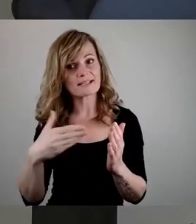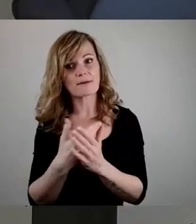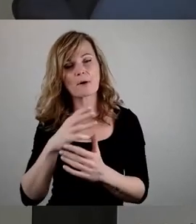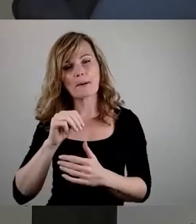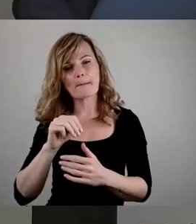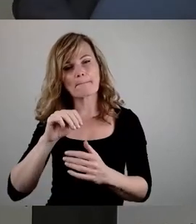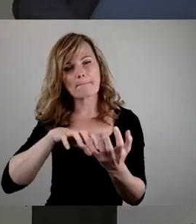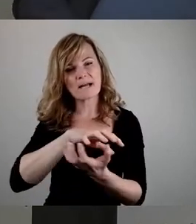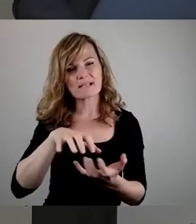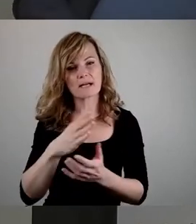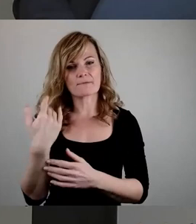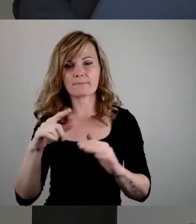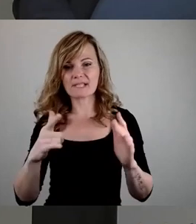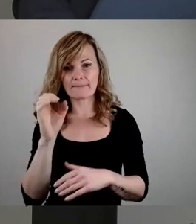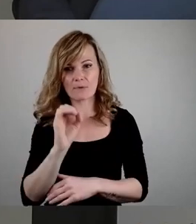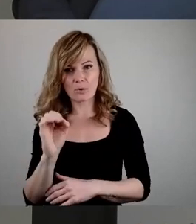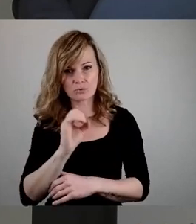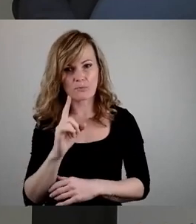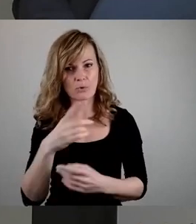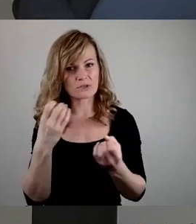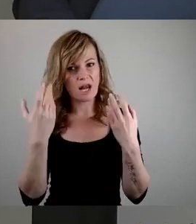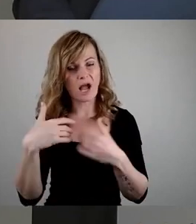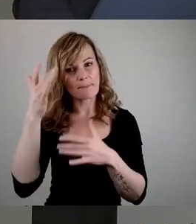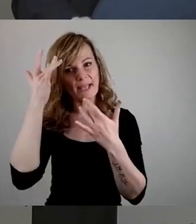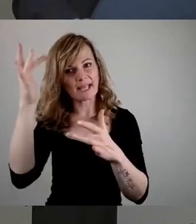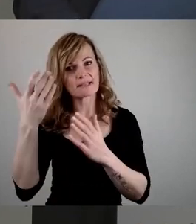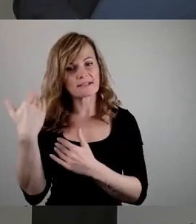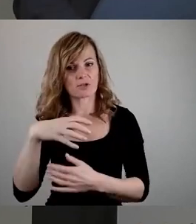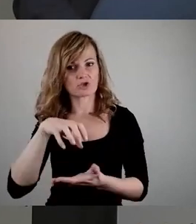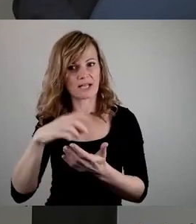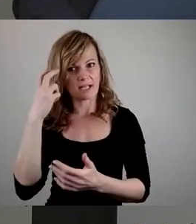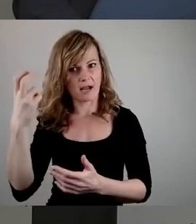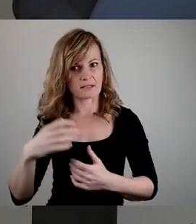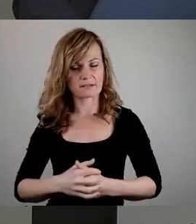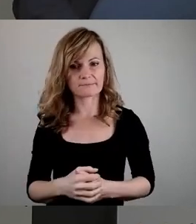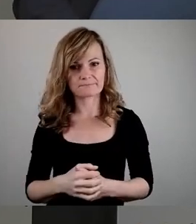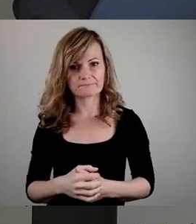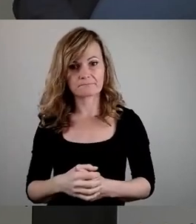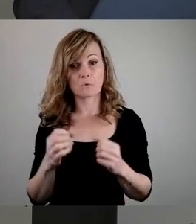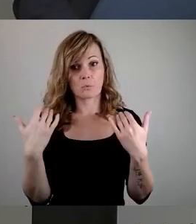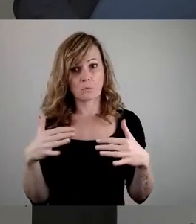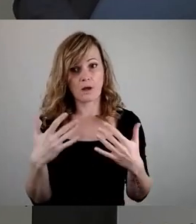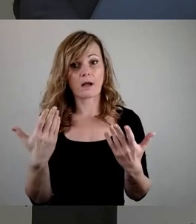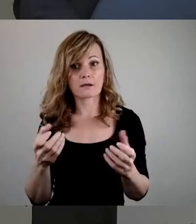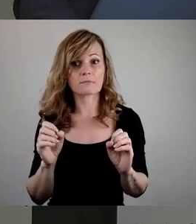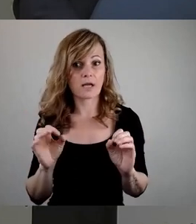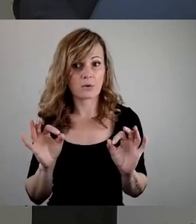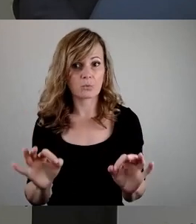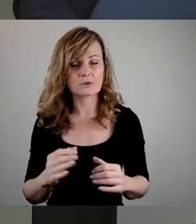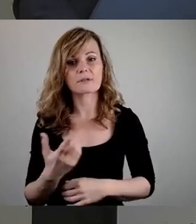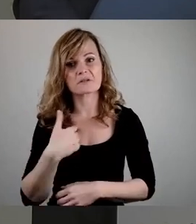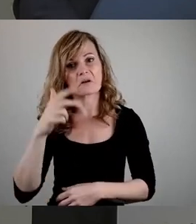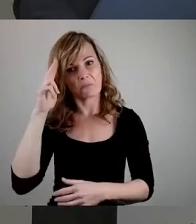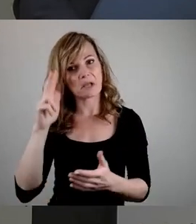7. Oktober und einem klaren Bekenntnis des Stadtrats. Na gut, bekenne ich mich.